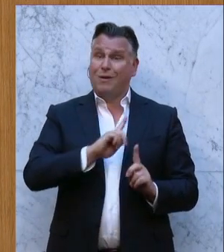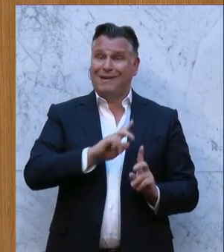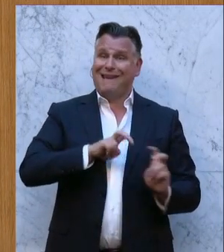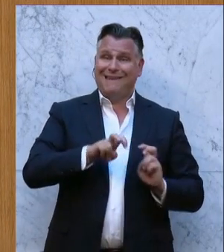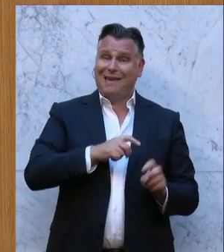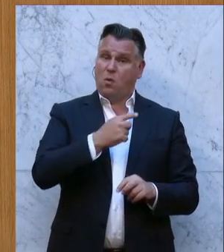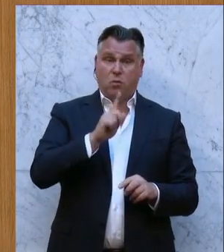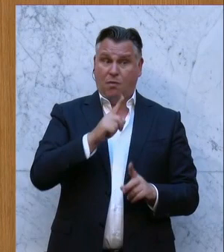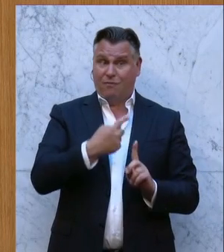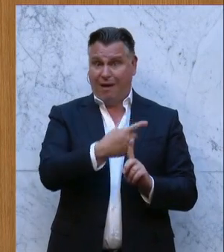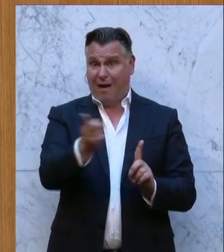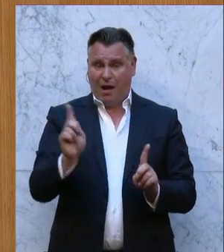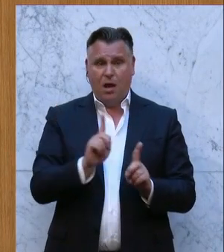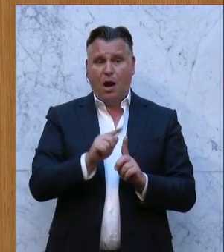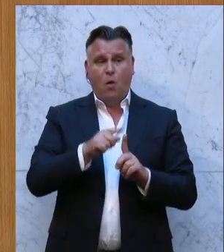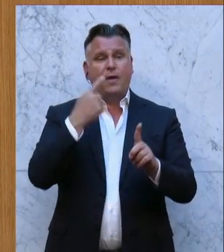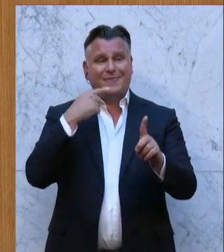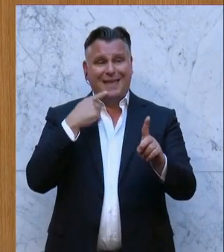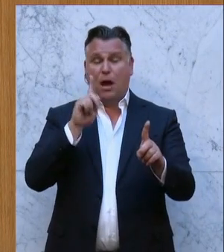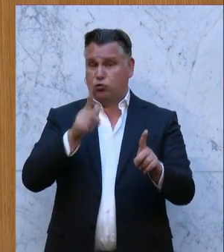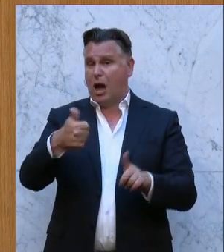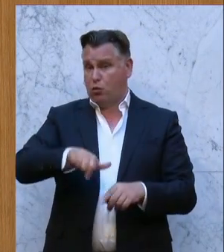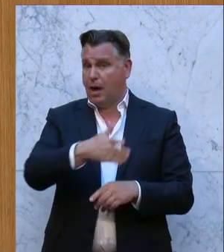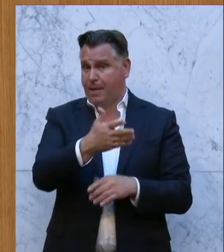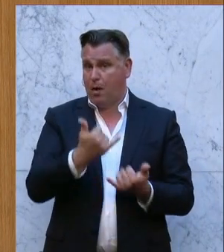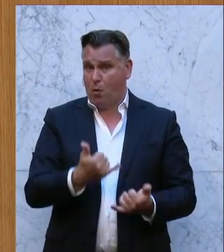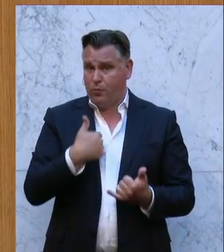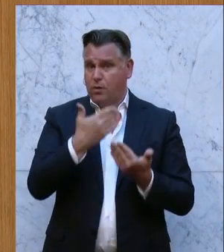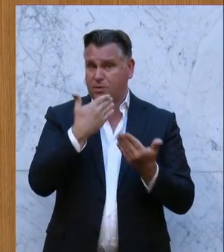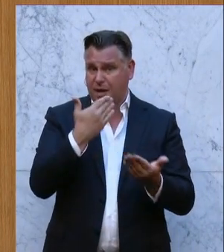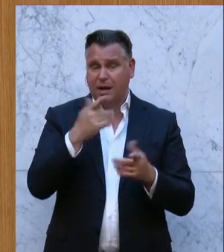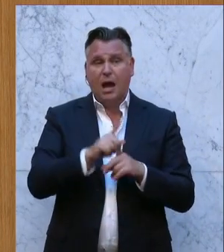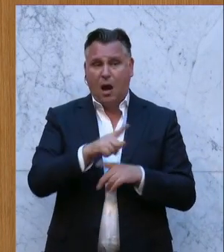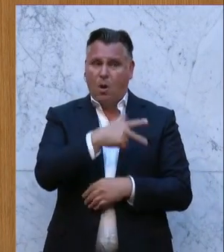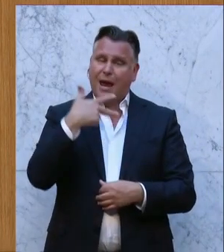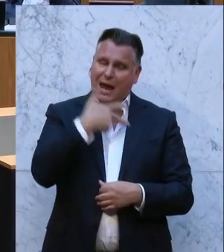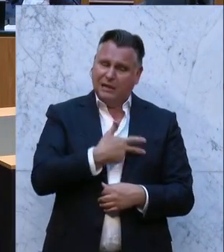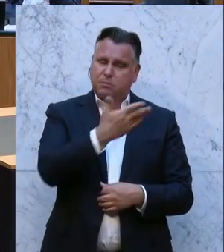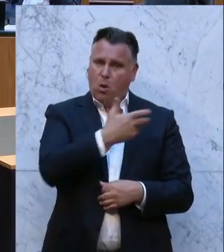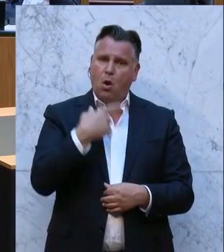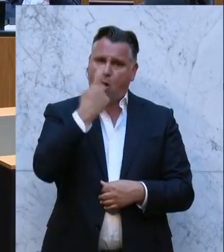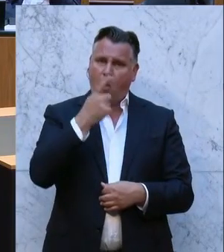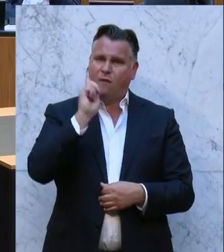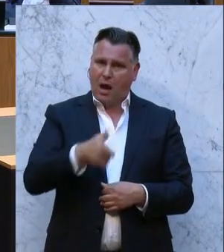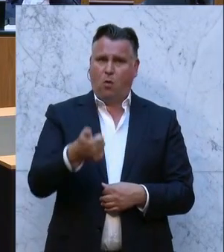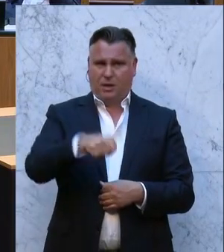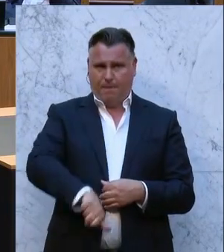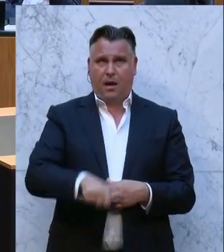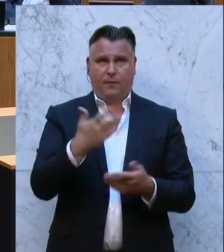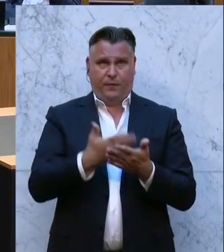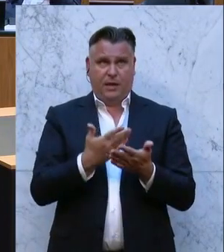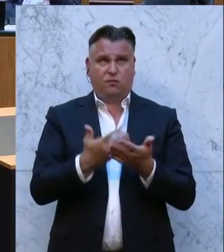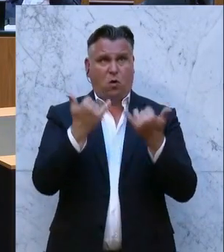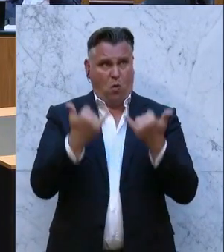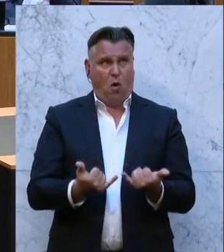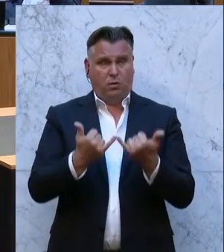alle. Und ich bedanke mich auch bei den NEOS, die hier mitziehen. Und ich hoffe auf die SPÖ, dass sie auch mitzieht, dass wir alle heute die Grundlage dafür schaffen,